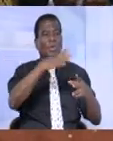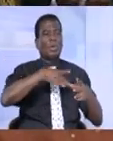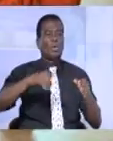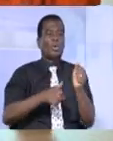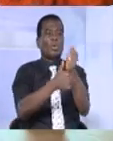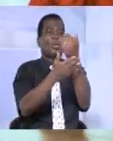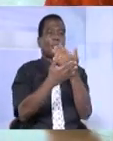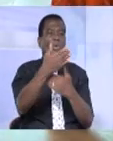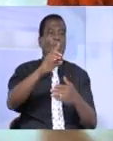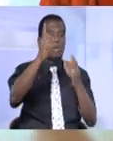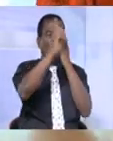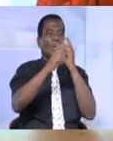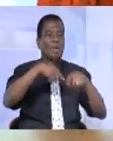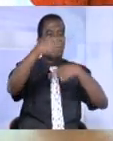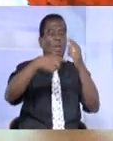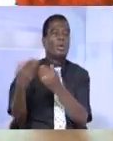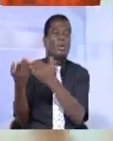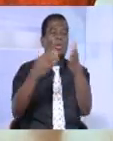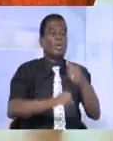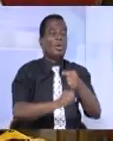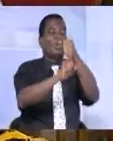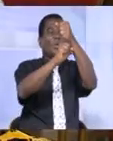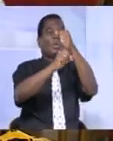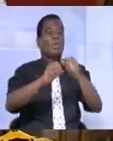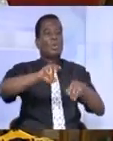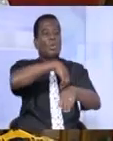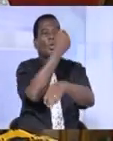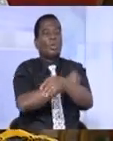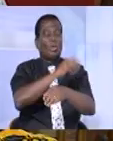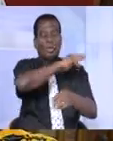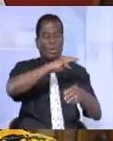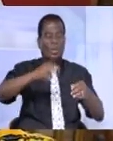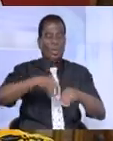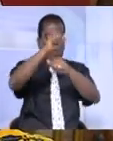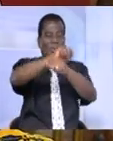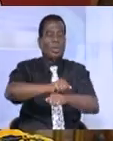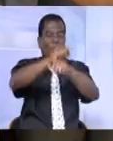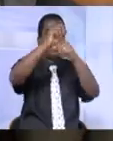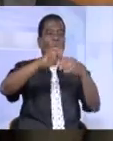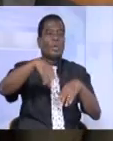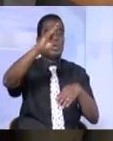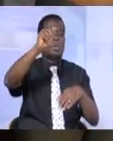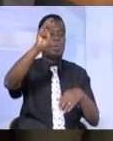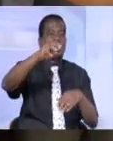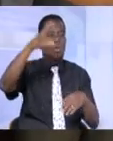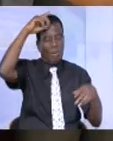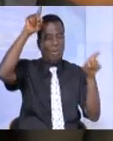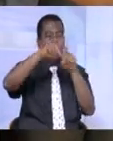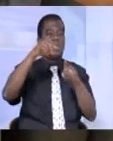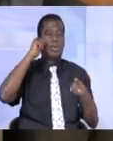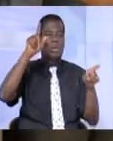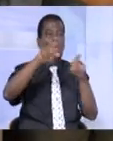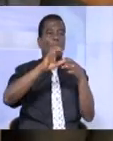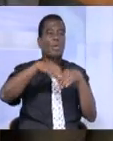conduite par Robert Beugrimambé est allée apporter son soutien aux autorités municipales et coutumières de la ville. Nos frères et soeurs de